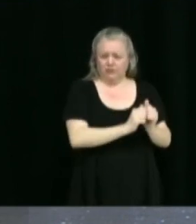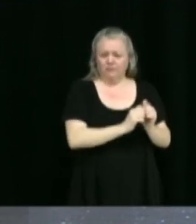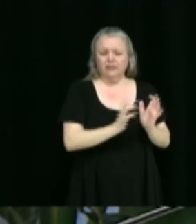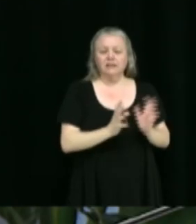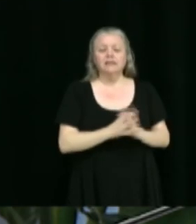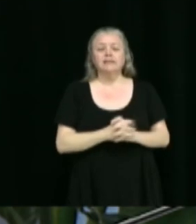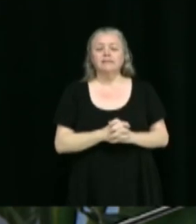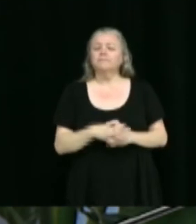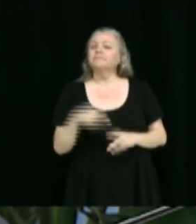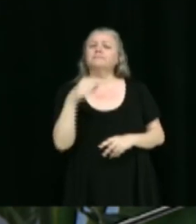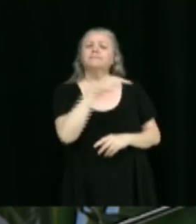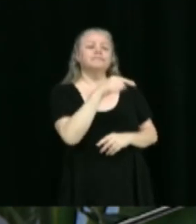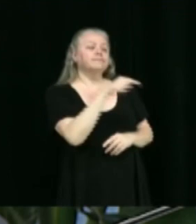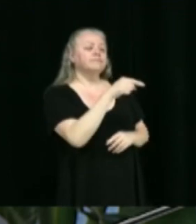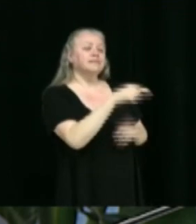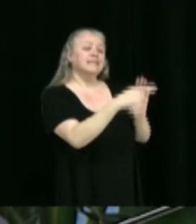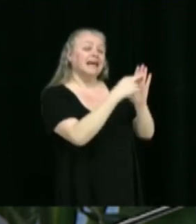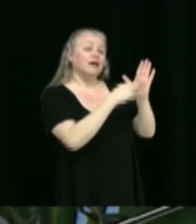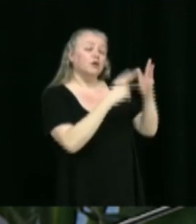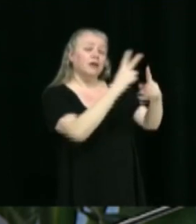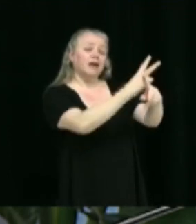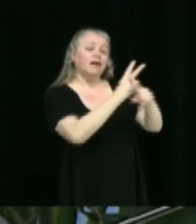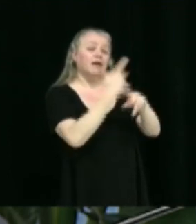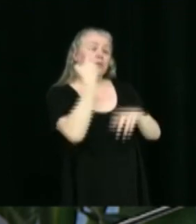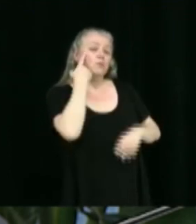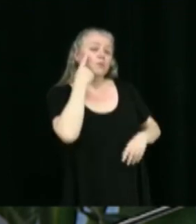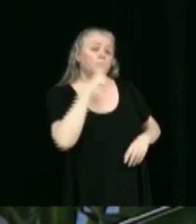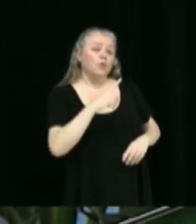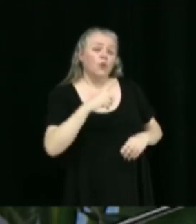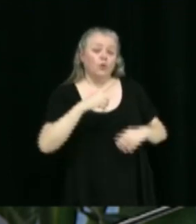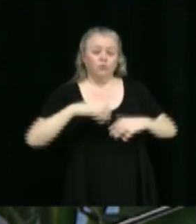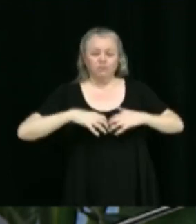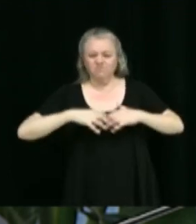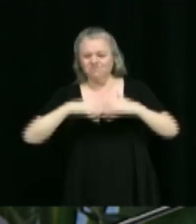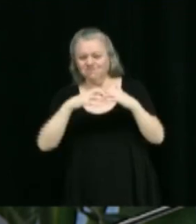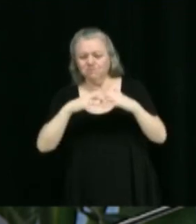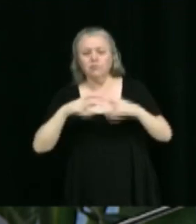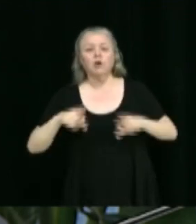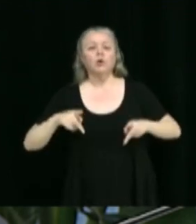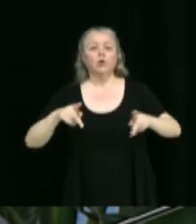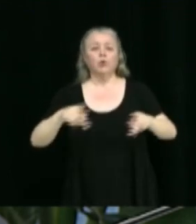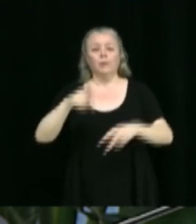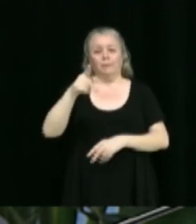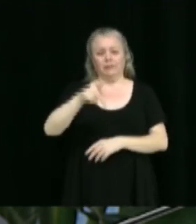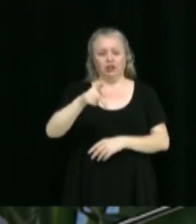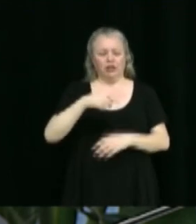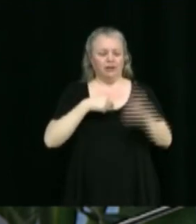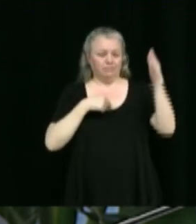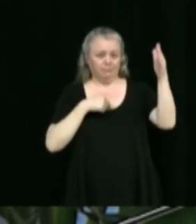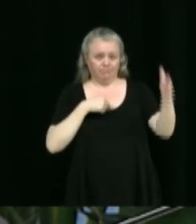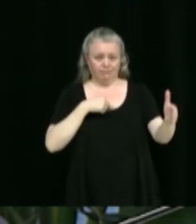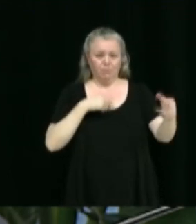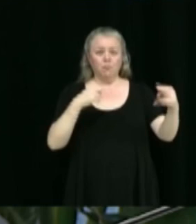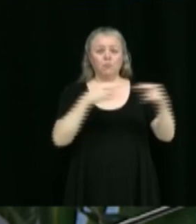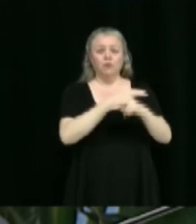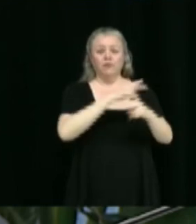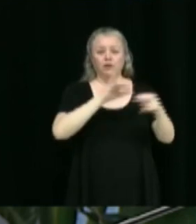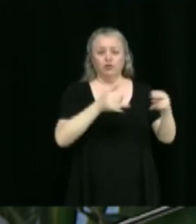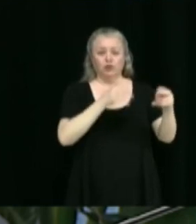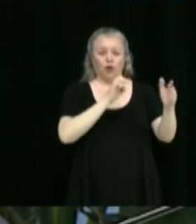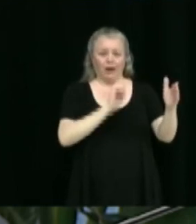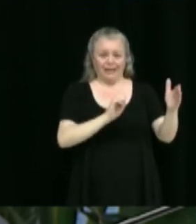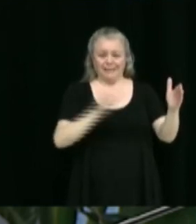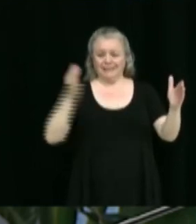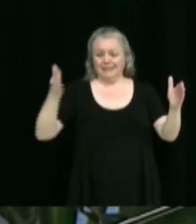Il s'agit du règlement d'emprunt en vue des travaux de reconstruction de la rue Piché entre le boulevard Jutra-Est et la rue Champagne.